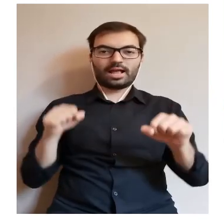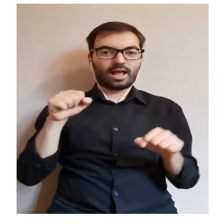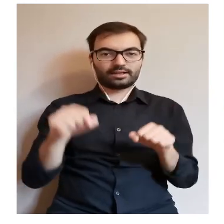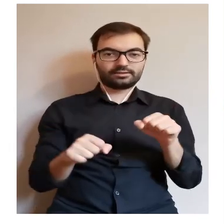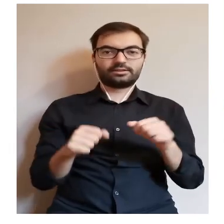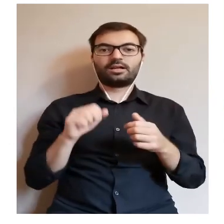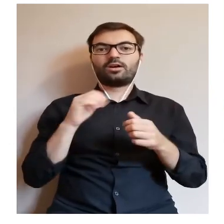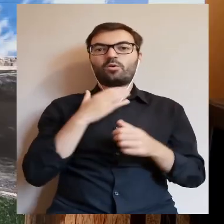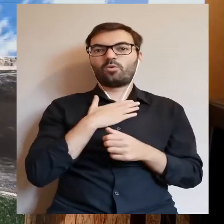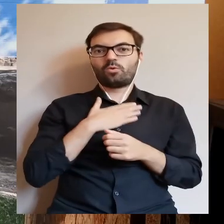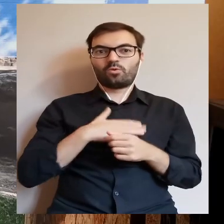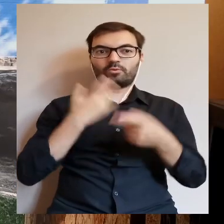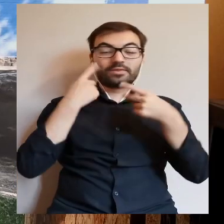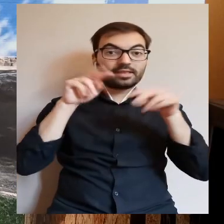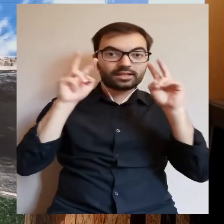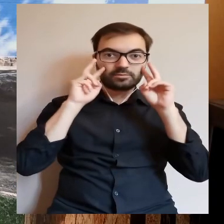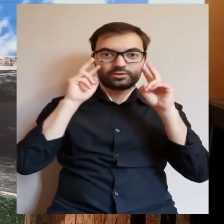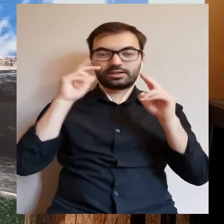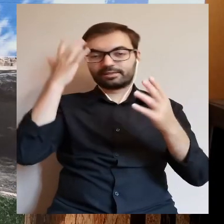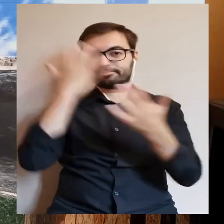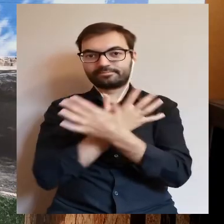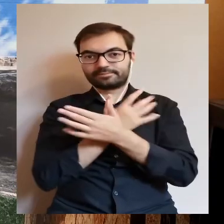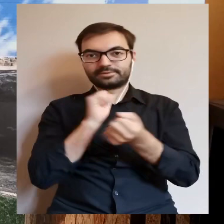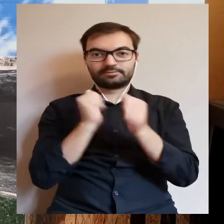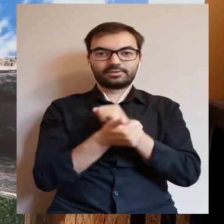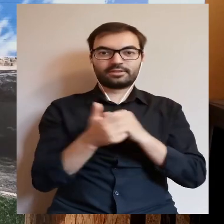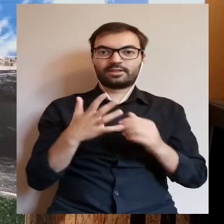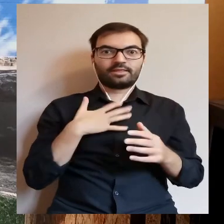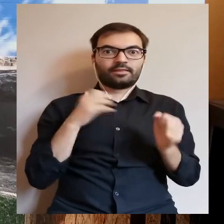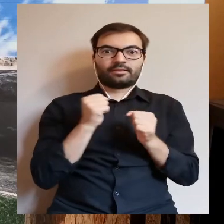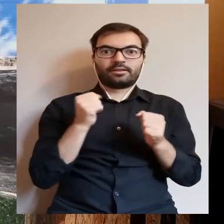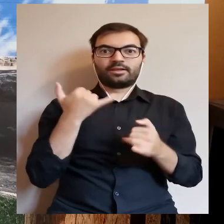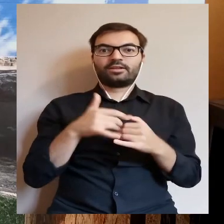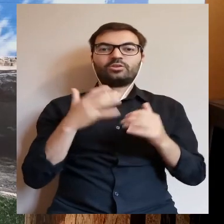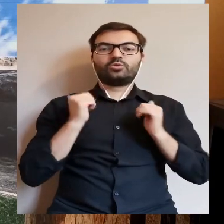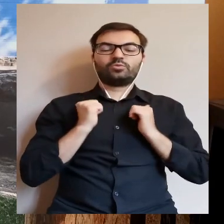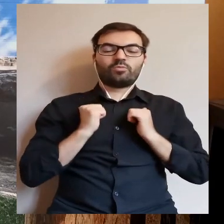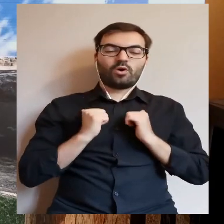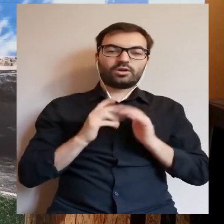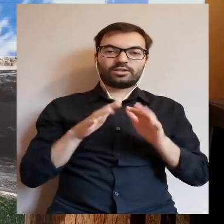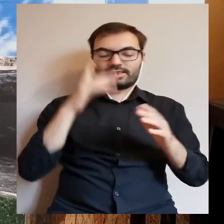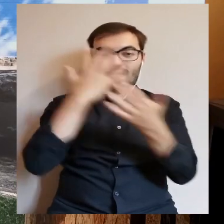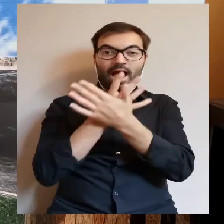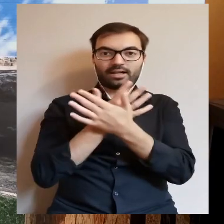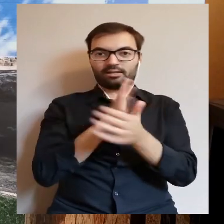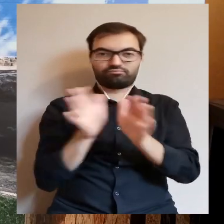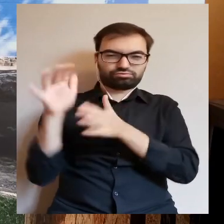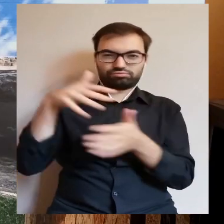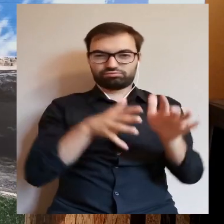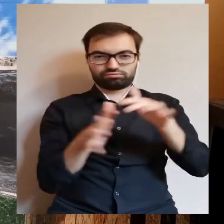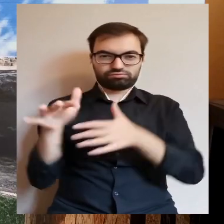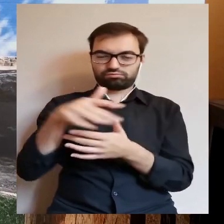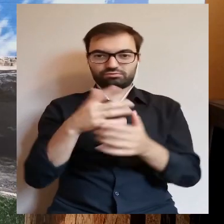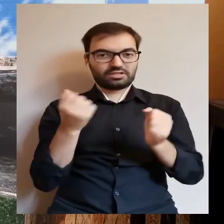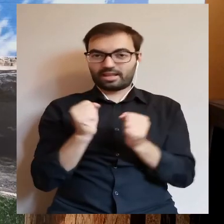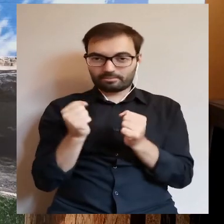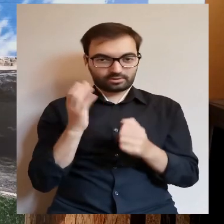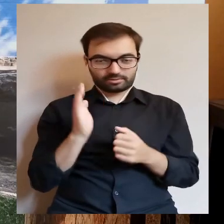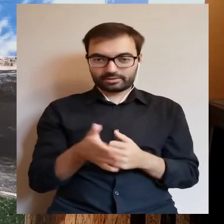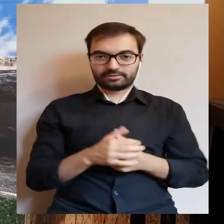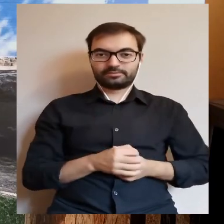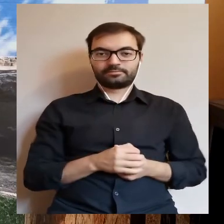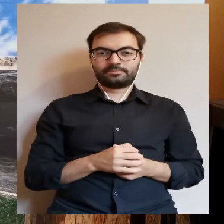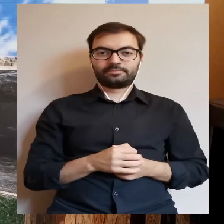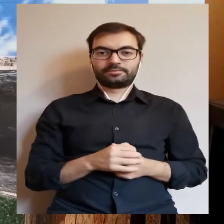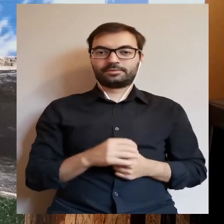kajakarzami, lubią niespodzianki, nie przestraszą się, kiedy spokojna rzeka nagle zaczyna rwać jak szalona,